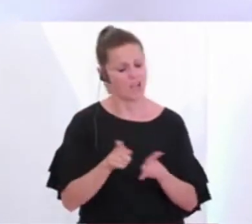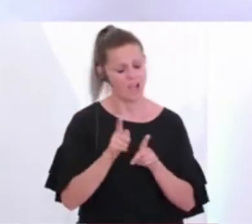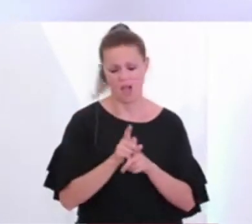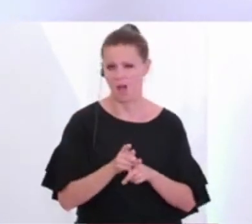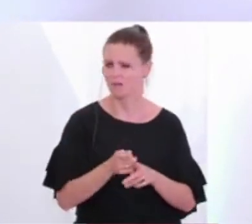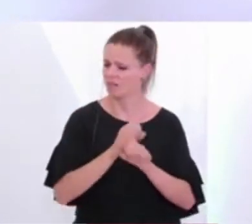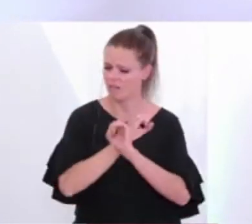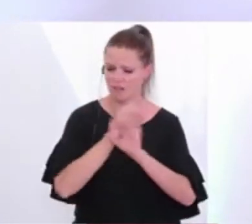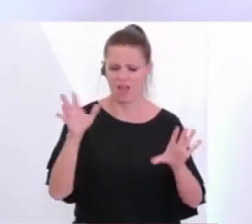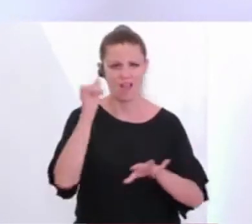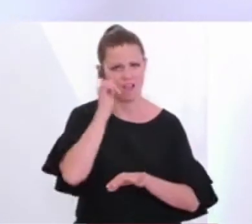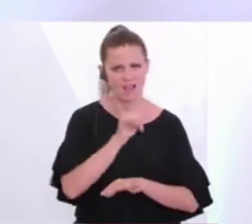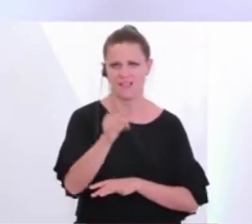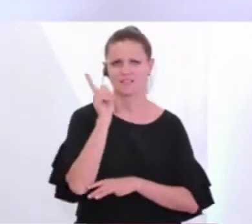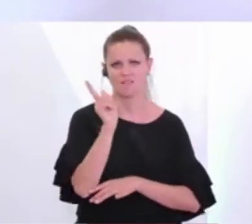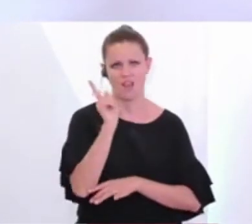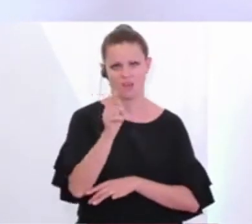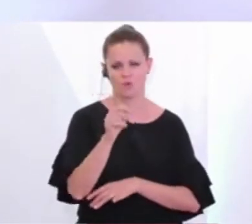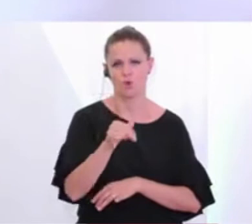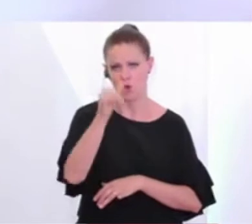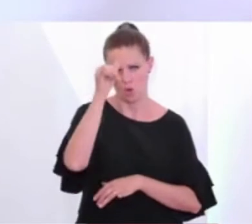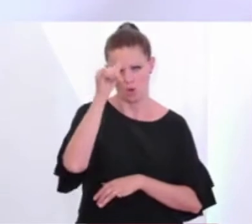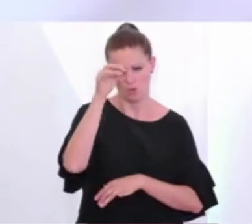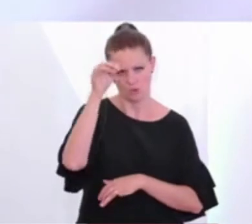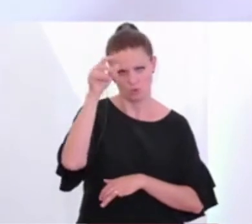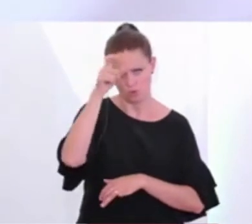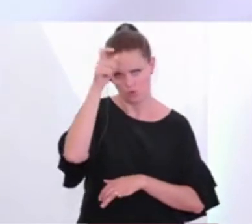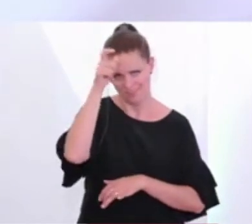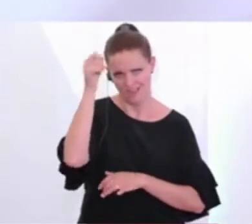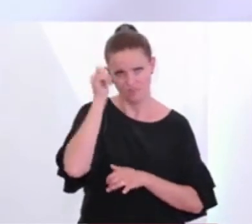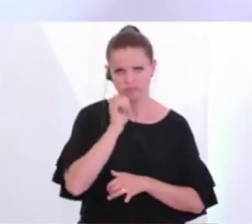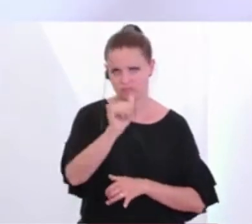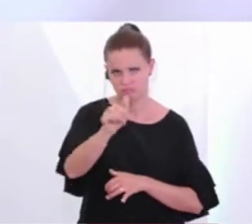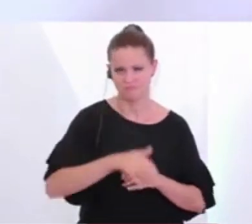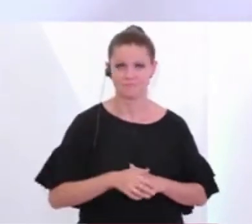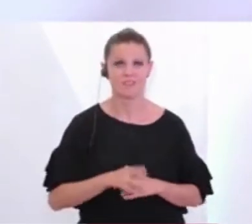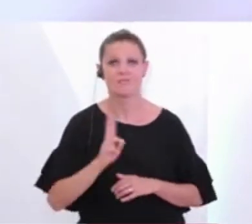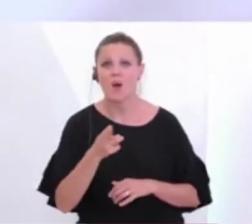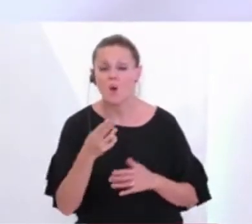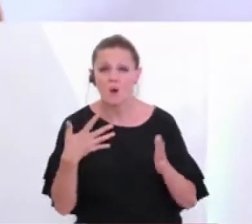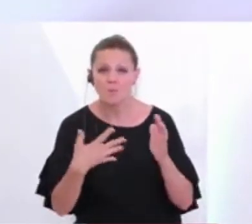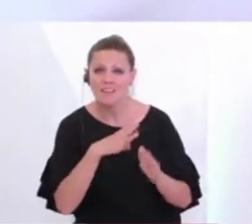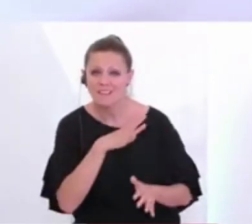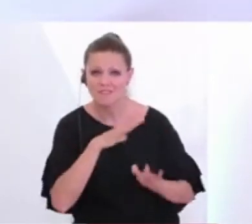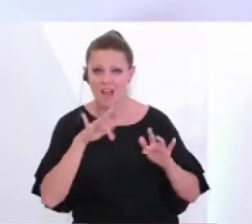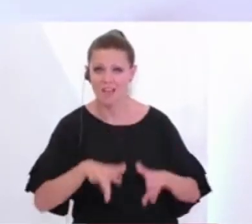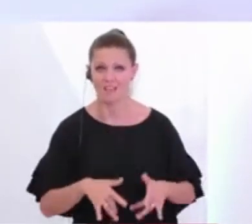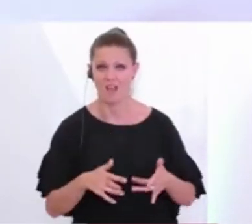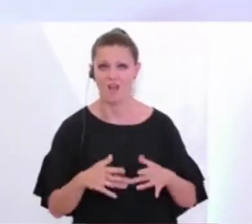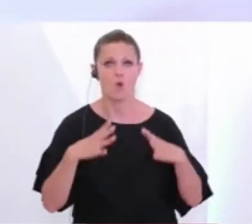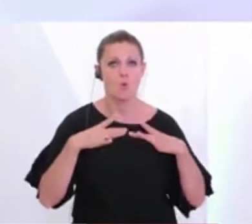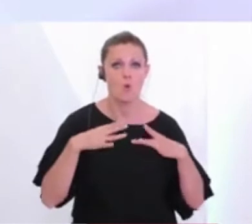Reisewarnung in die Türkei zu fahren. Warum? Weil natürlich die Gefahr besteht, dass das Virus durch die